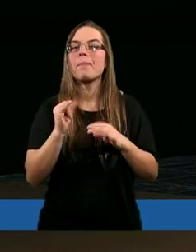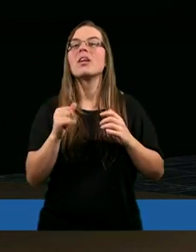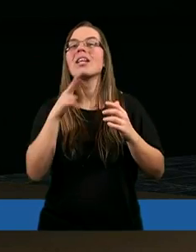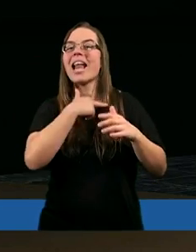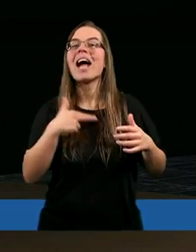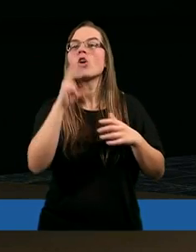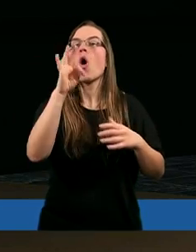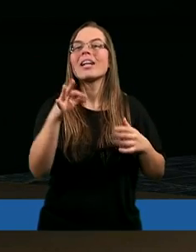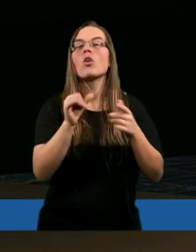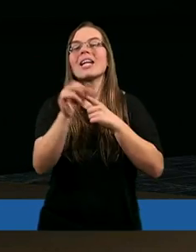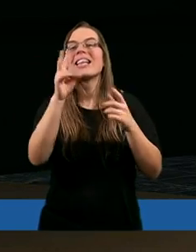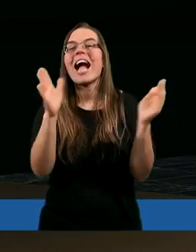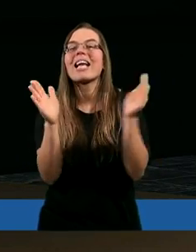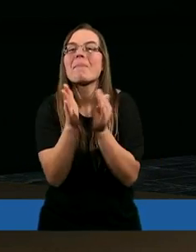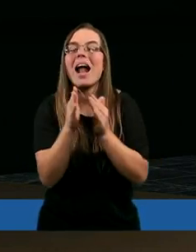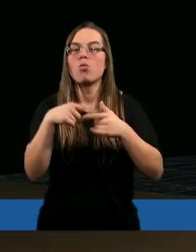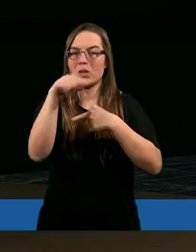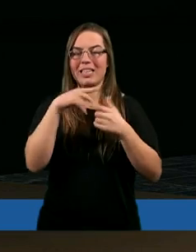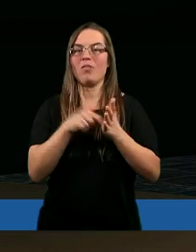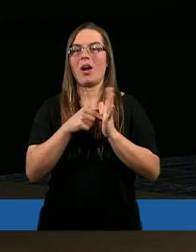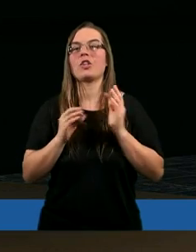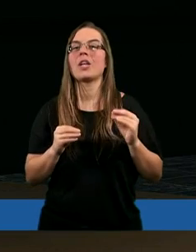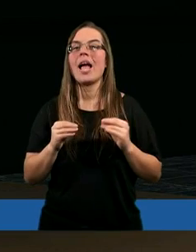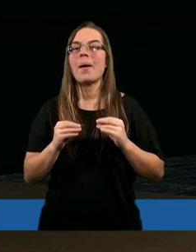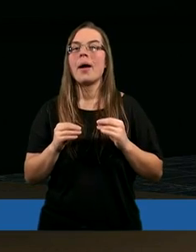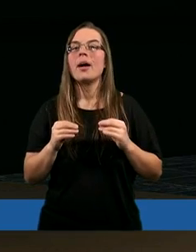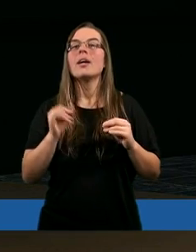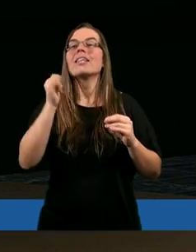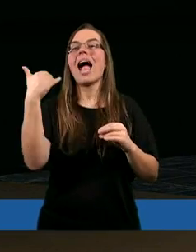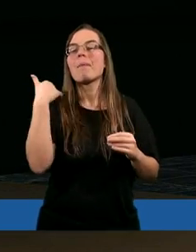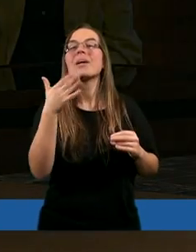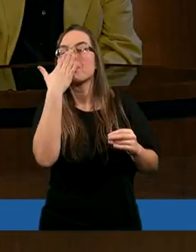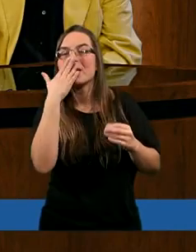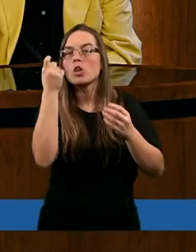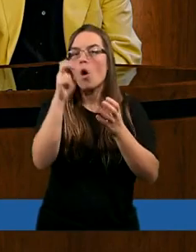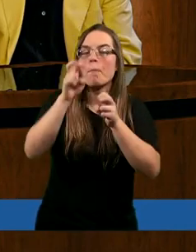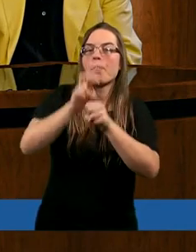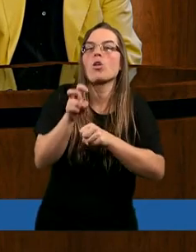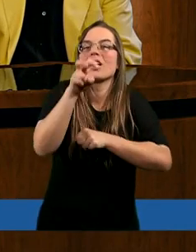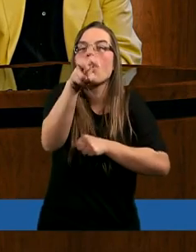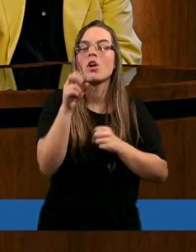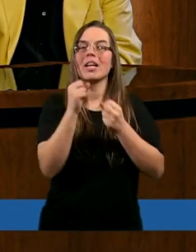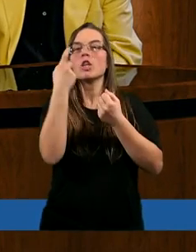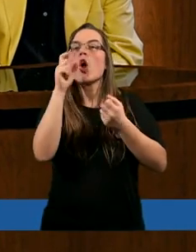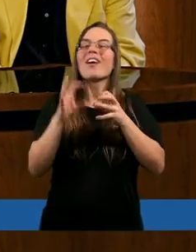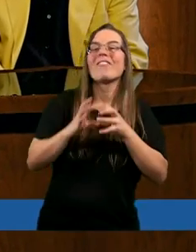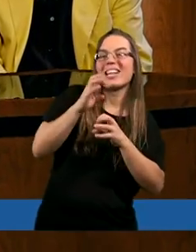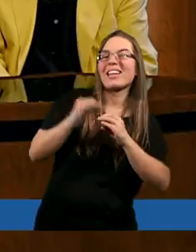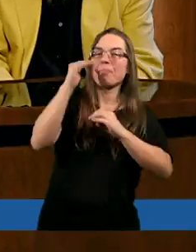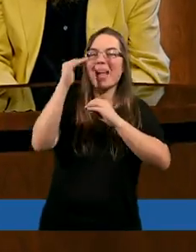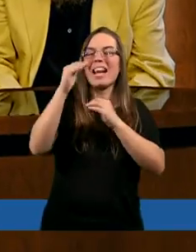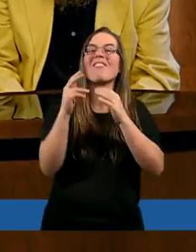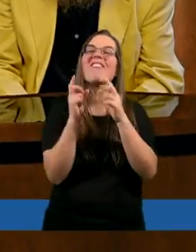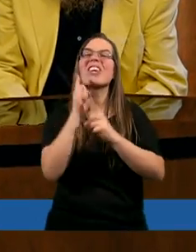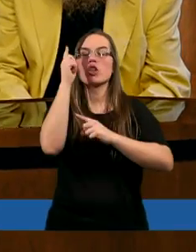to nasz horyzont jest taki maluśki naokoło tylko. Jakbyśmy trochę podskoczyli albo się wspięli gdzieś dalej,